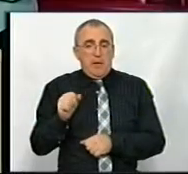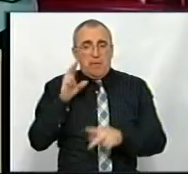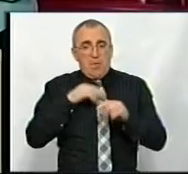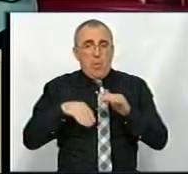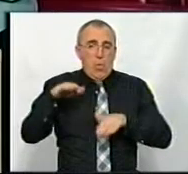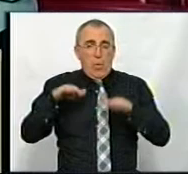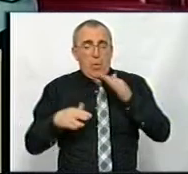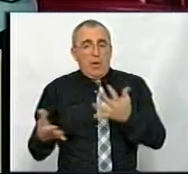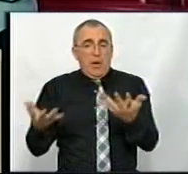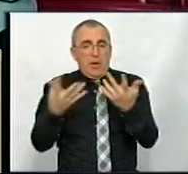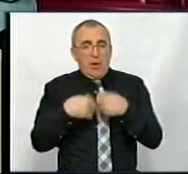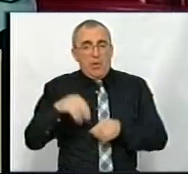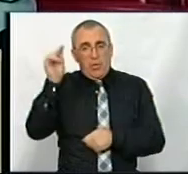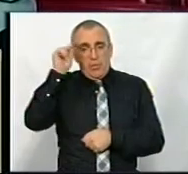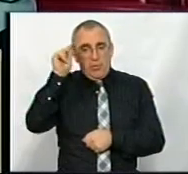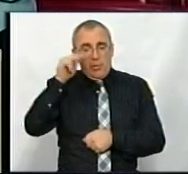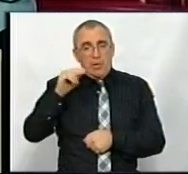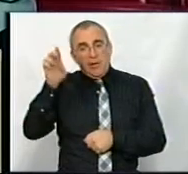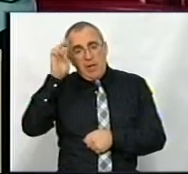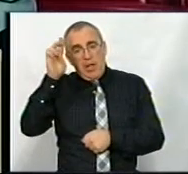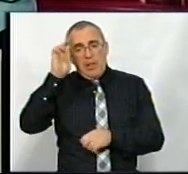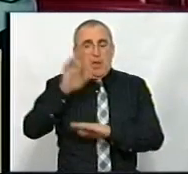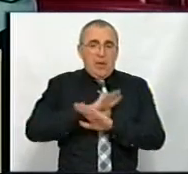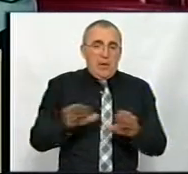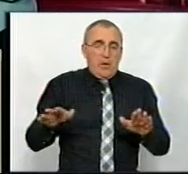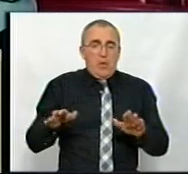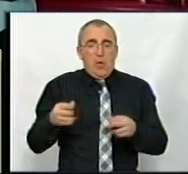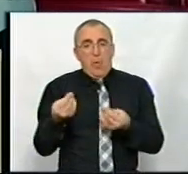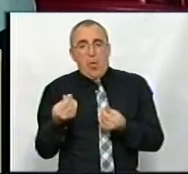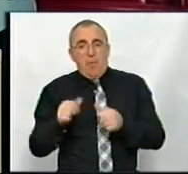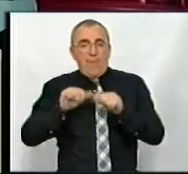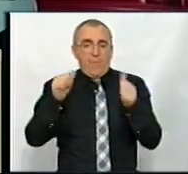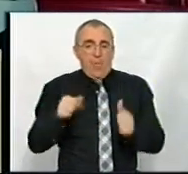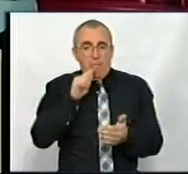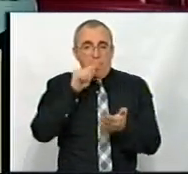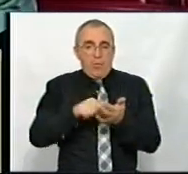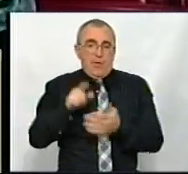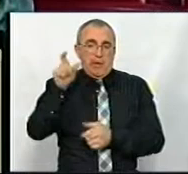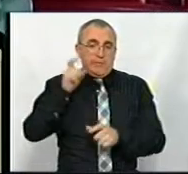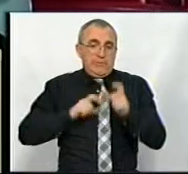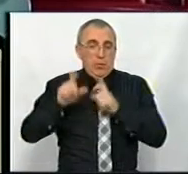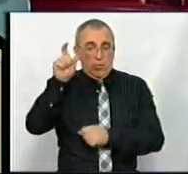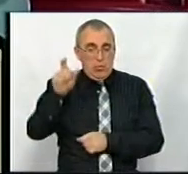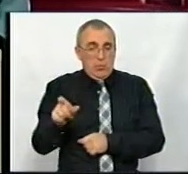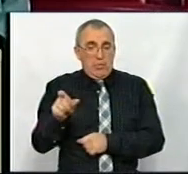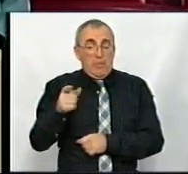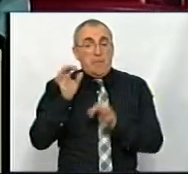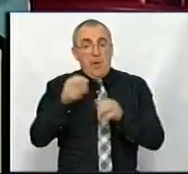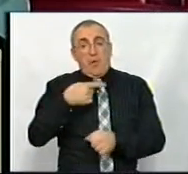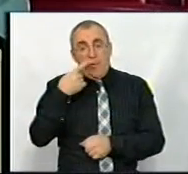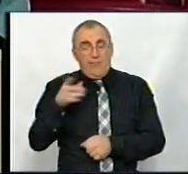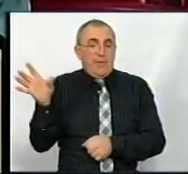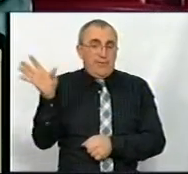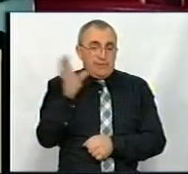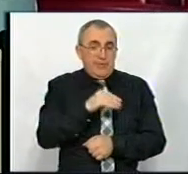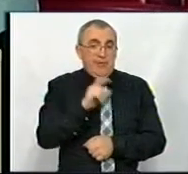урегулювати кількість студентів державної і недержавної, такої морсійної форми, які припадають на студента. Але, якби правильно говорити, і про це говорять